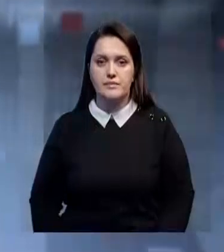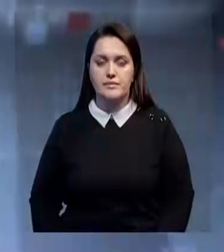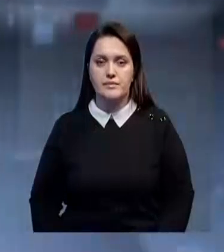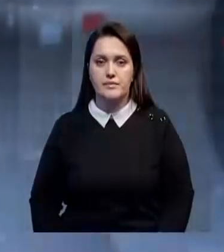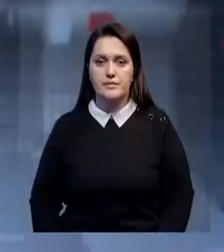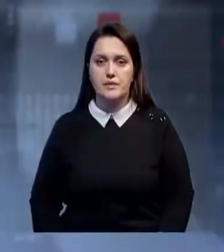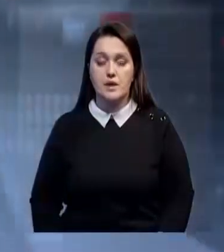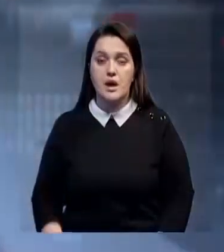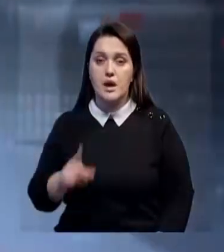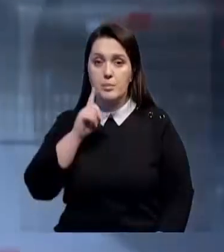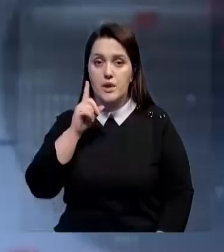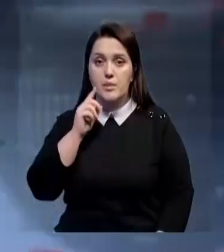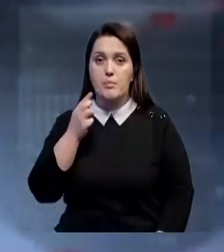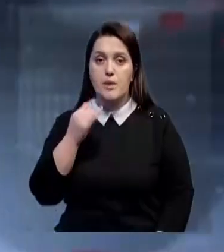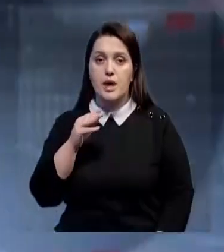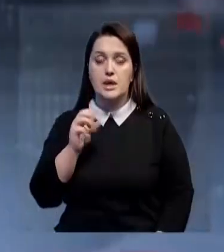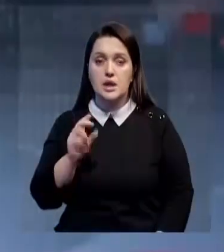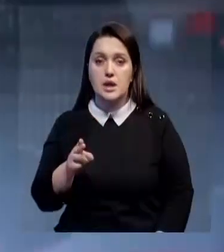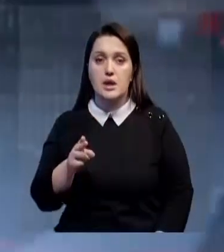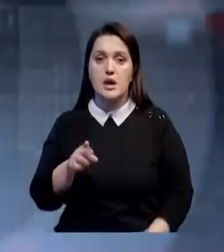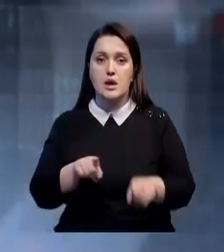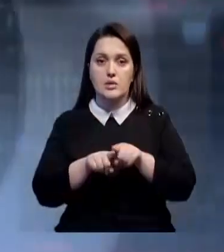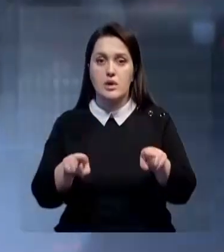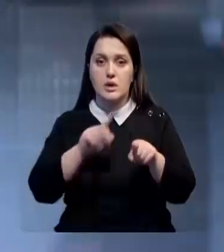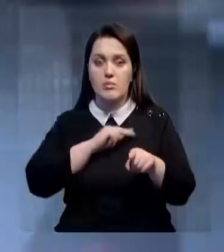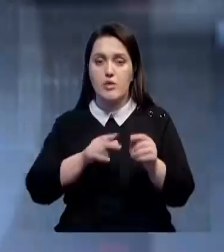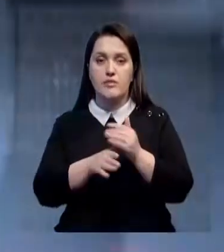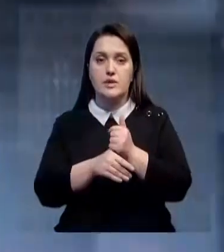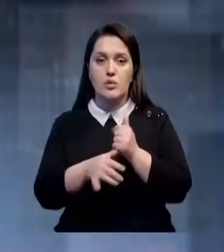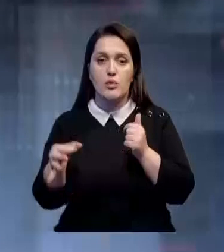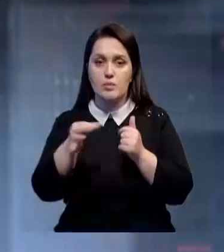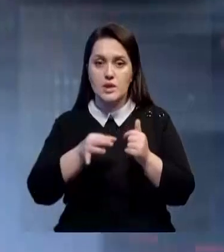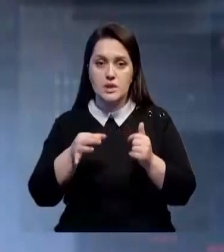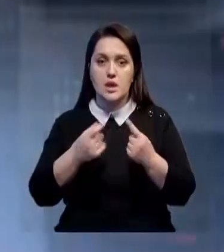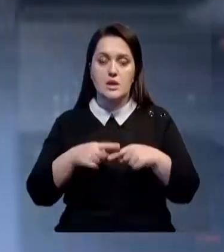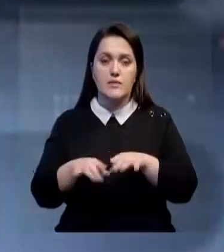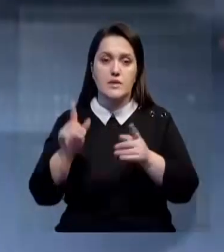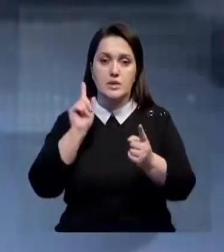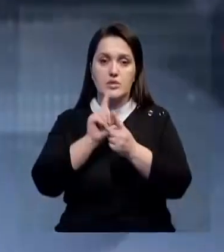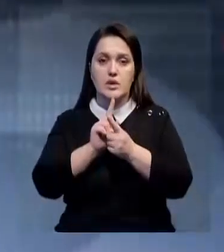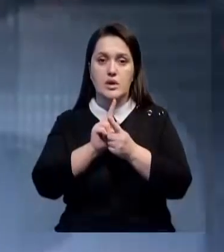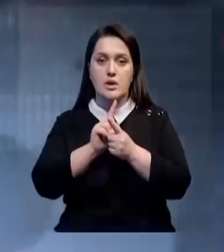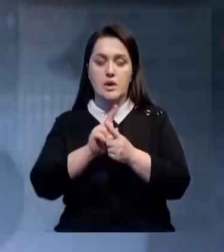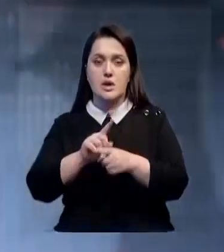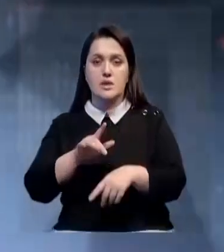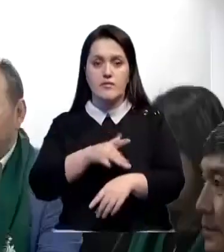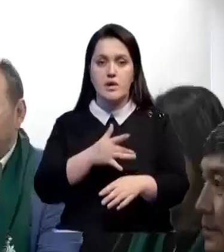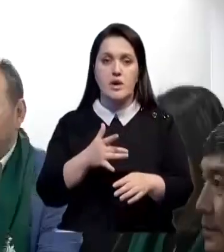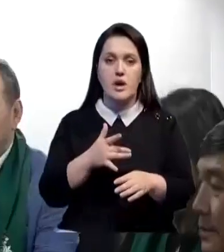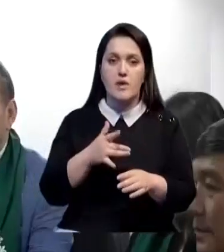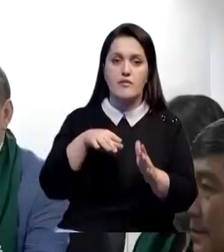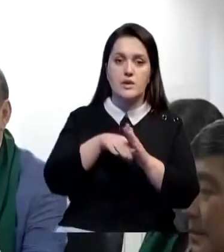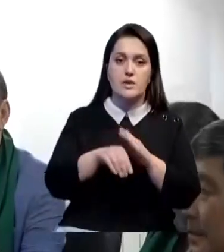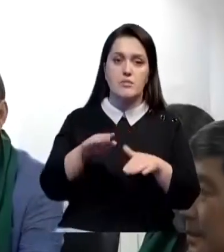Региональные штабы партии «Зеленых Байтак» проводят активную агитационную работу. В Ватарауской области активисты организовали встречу с работниками сервисной